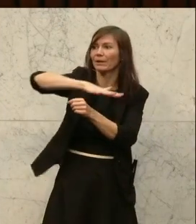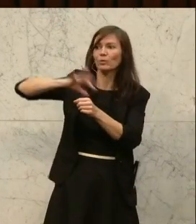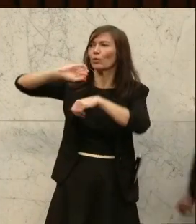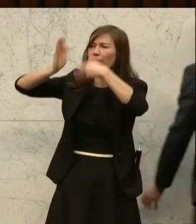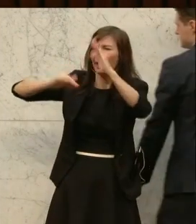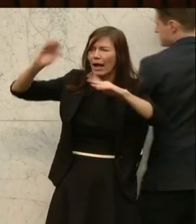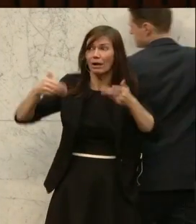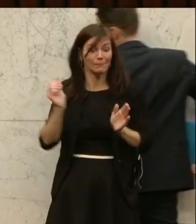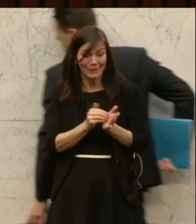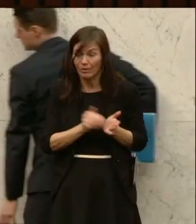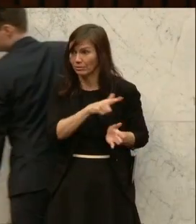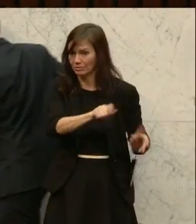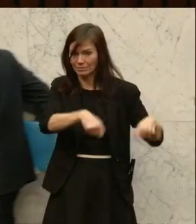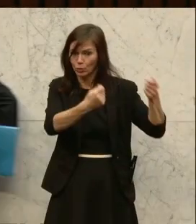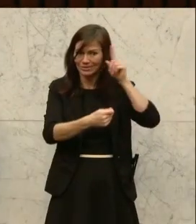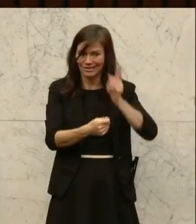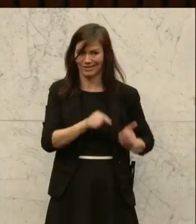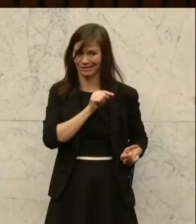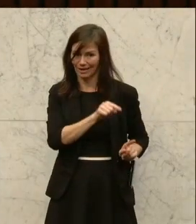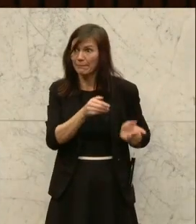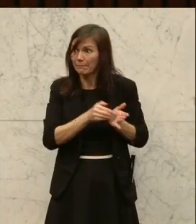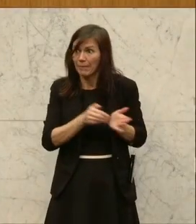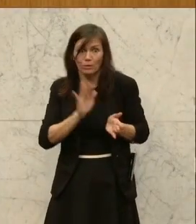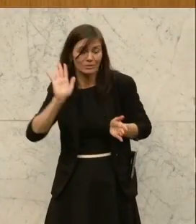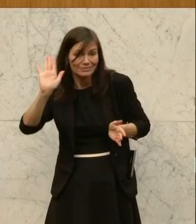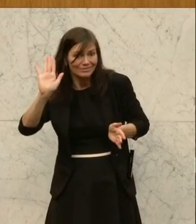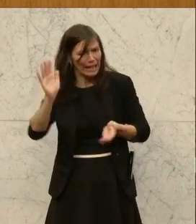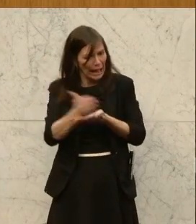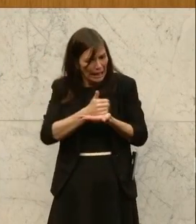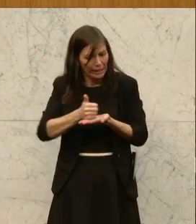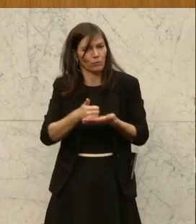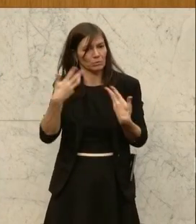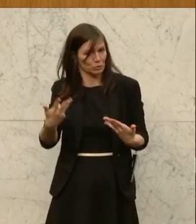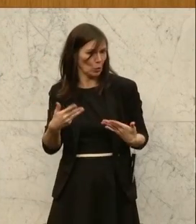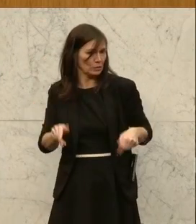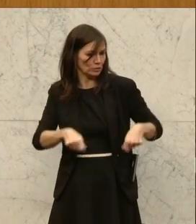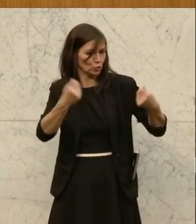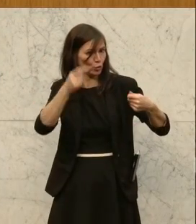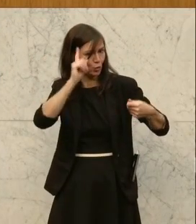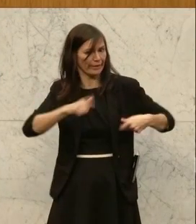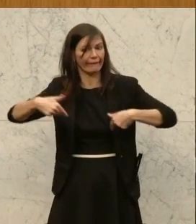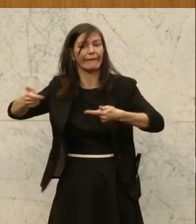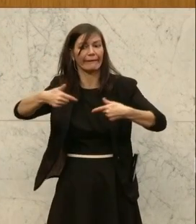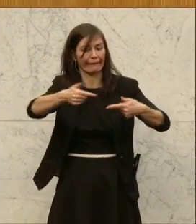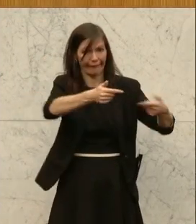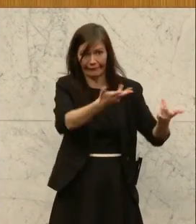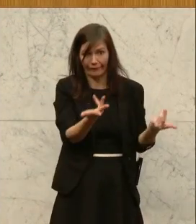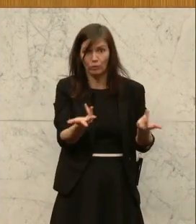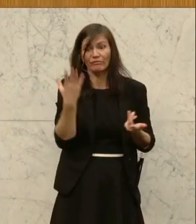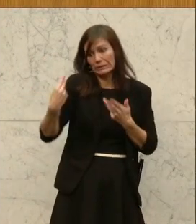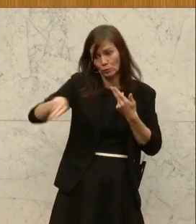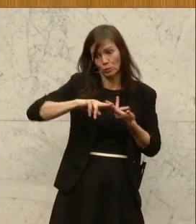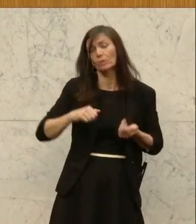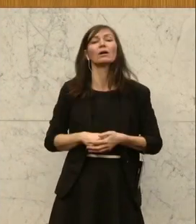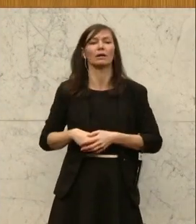kleinstrukturierte Betriebe, die daraus ihr Einkommen lukrieren. Und andererseits sind Zuchttiere als Aufbau